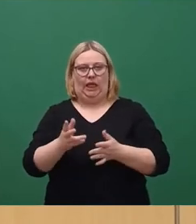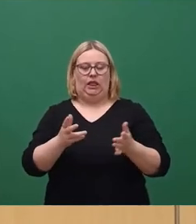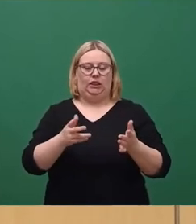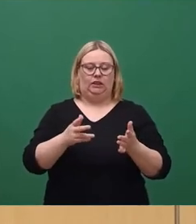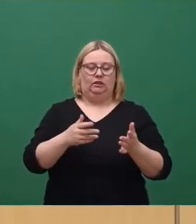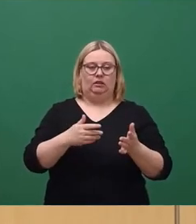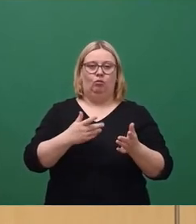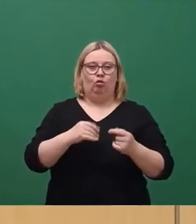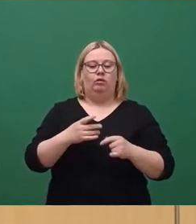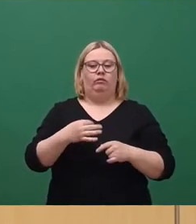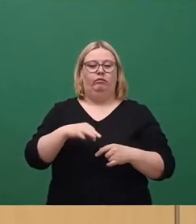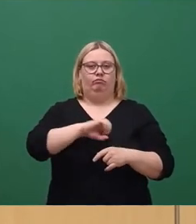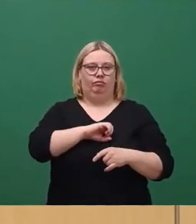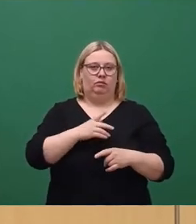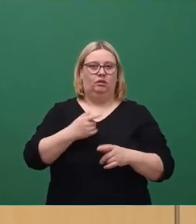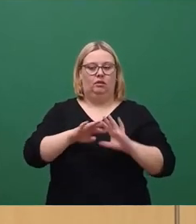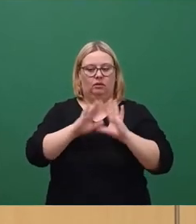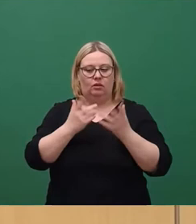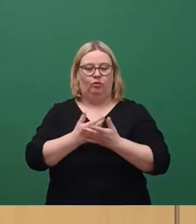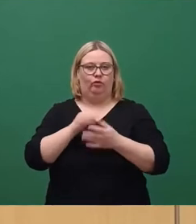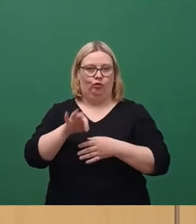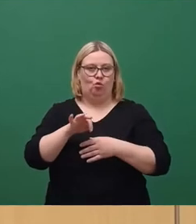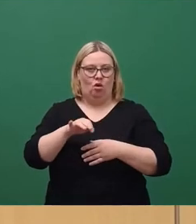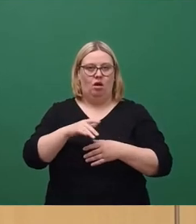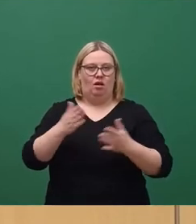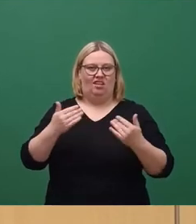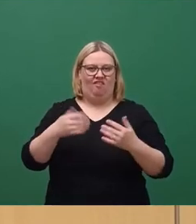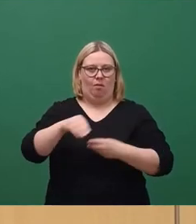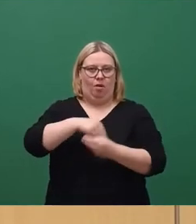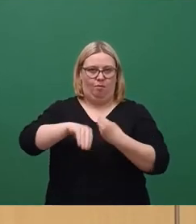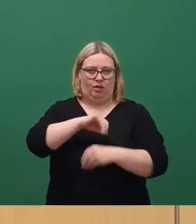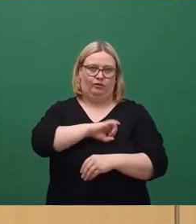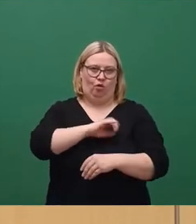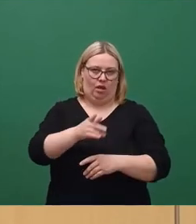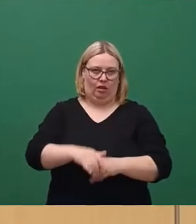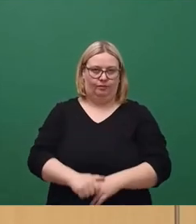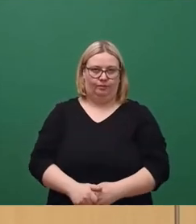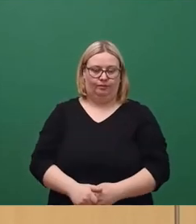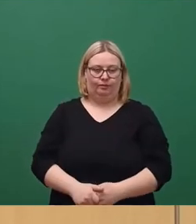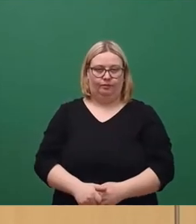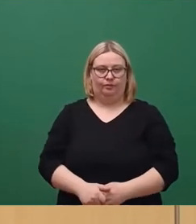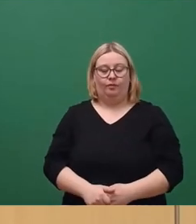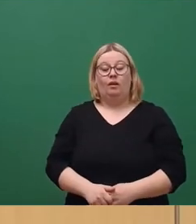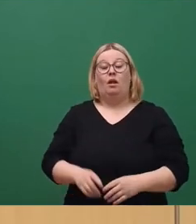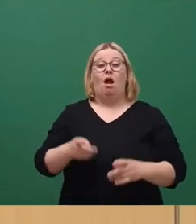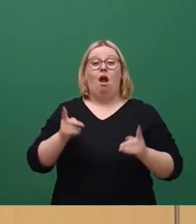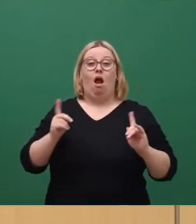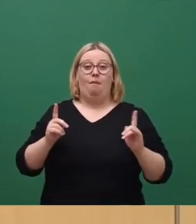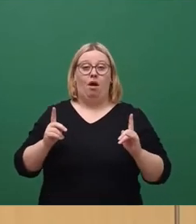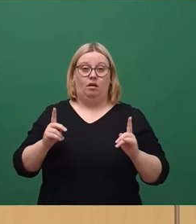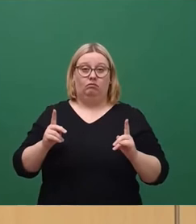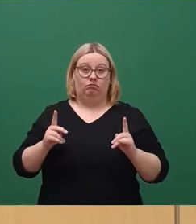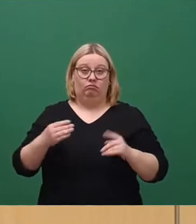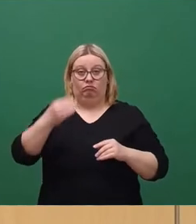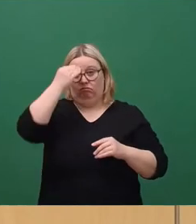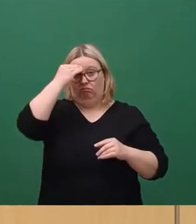auch ein gutes Licht insgesamt auf unseren Gewerbemix in der Stadt abgibt. Allerdings müssen wir auch deutlich zur Kenntnis nehmen,